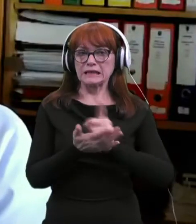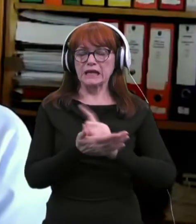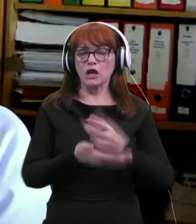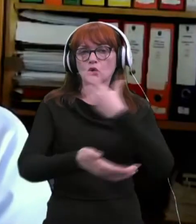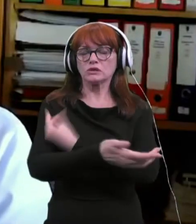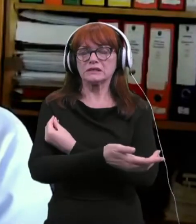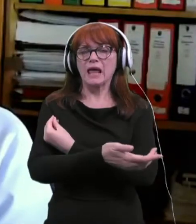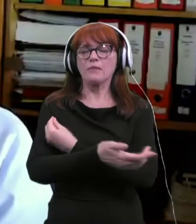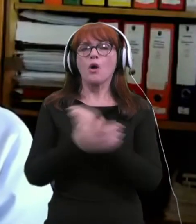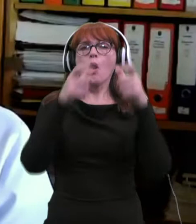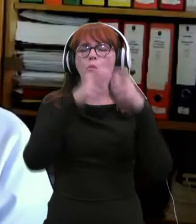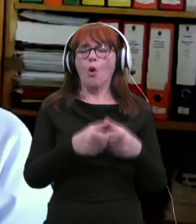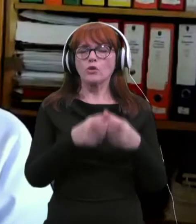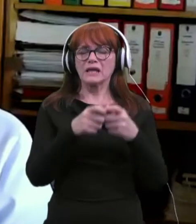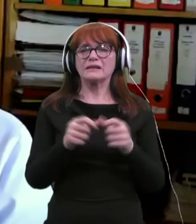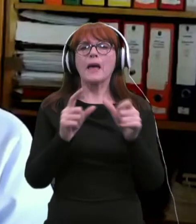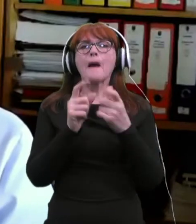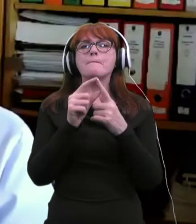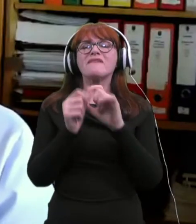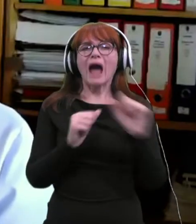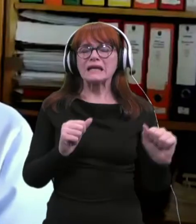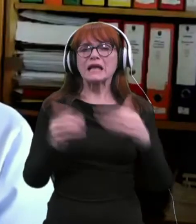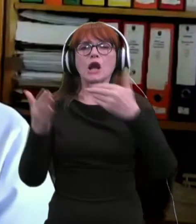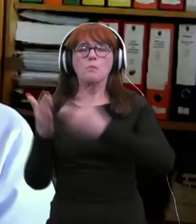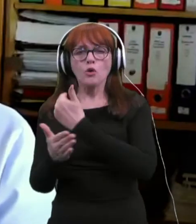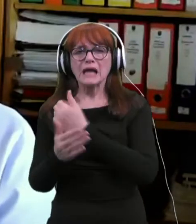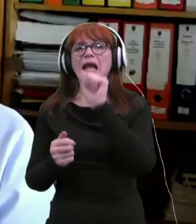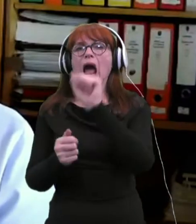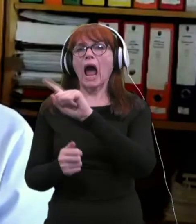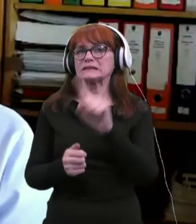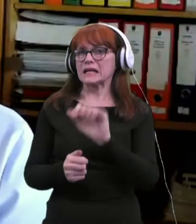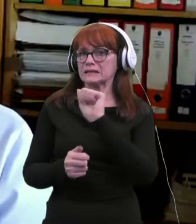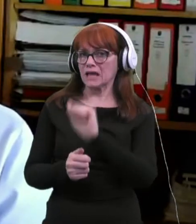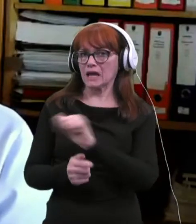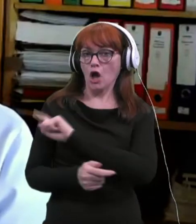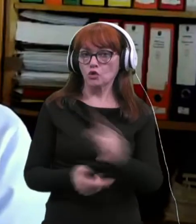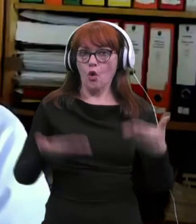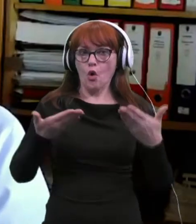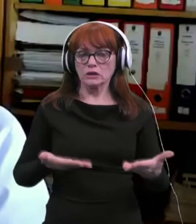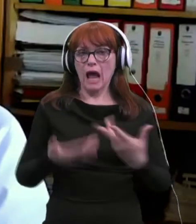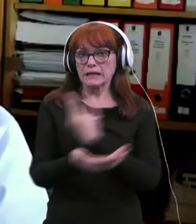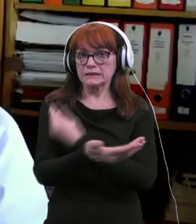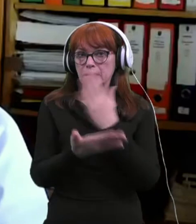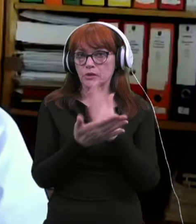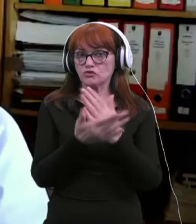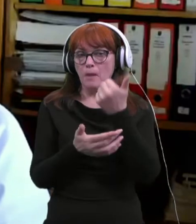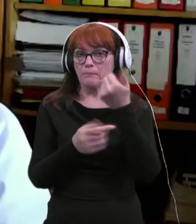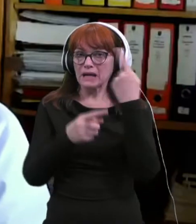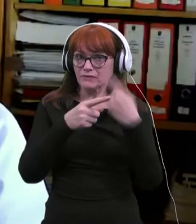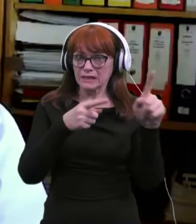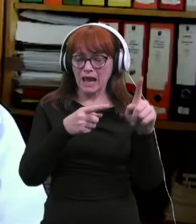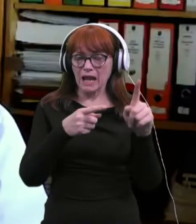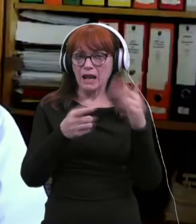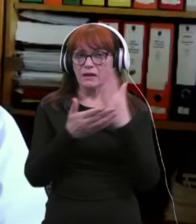za cepivom Pfizer, Moderna in AstraZeneca. Do danes pa smo pocepljili kar za prvim odmerkom